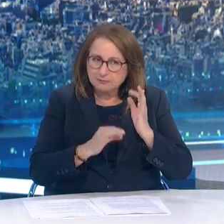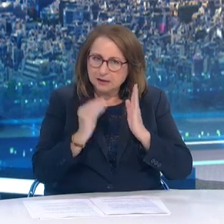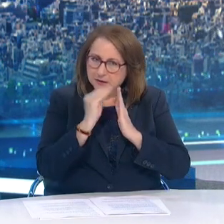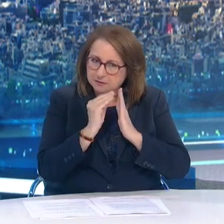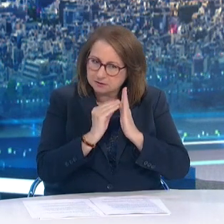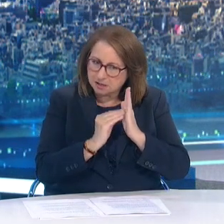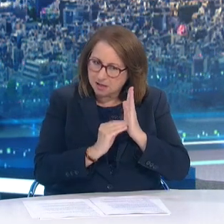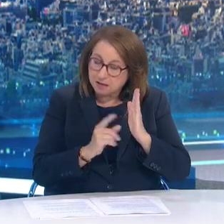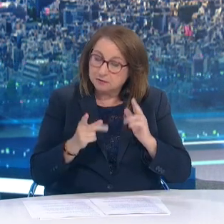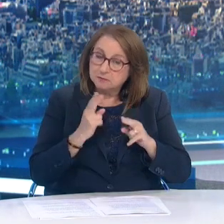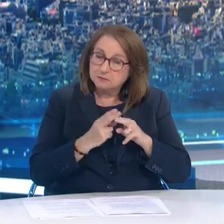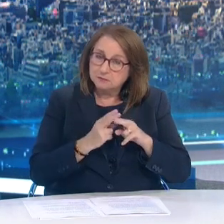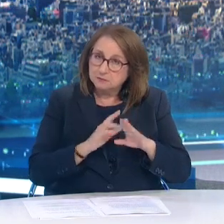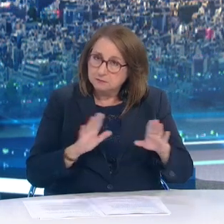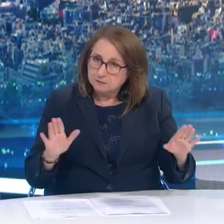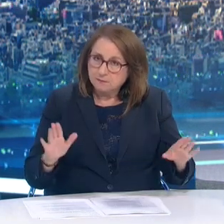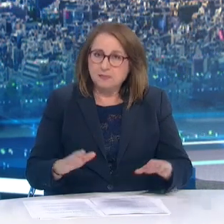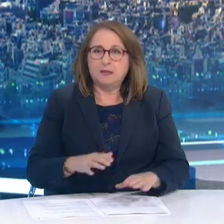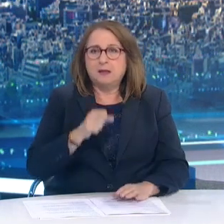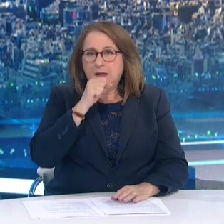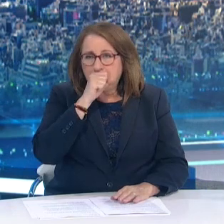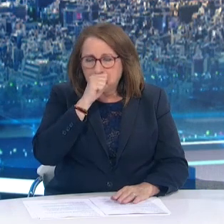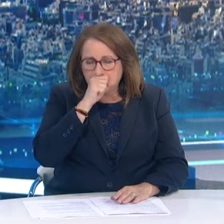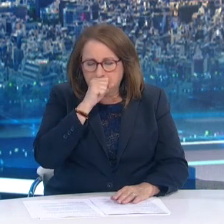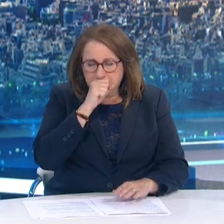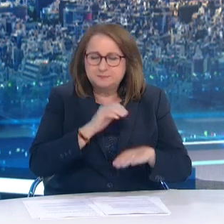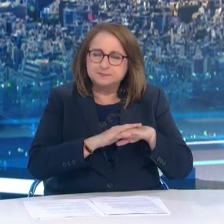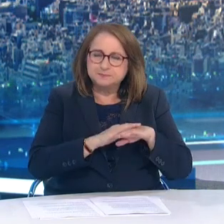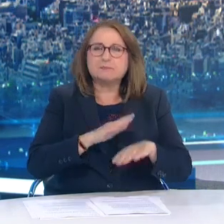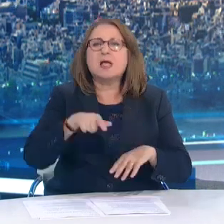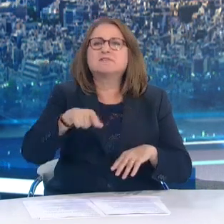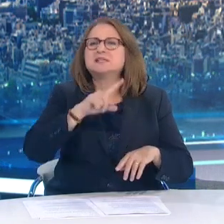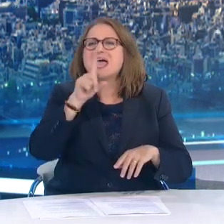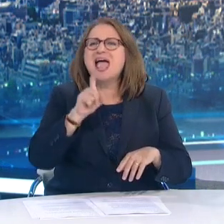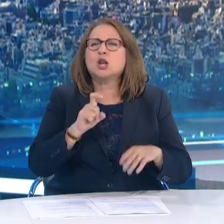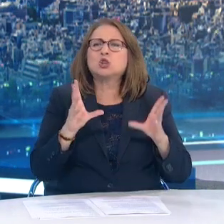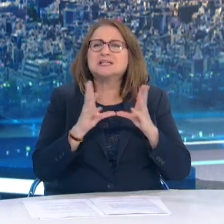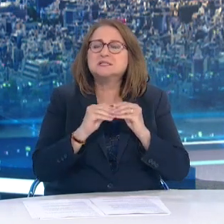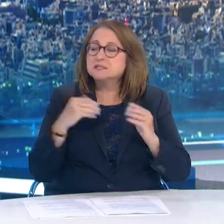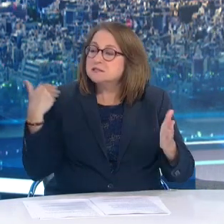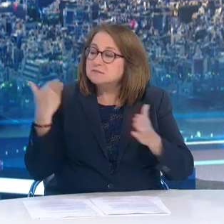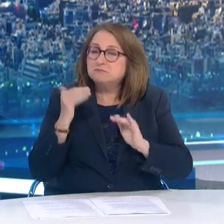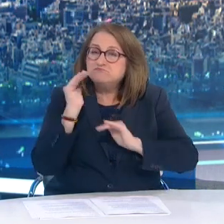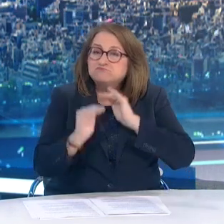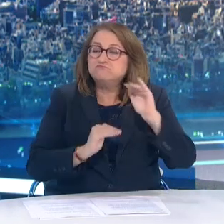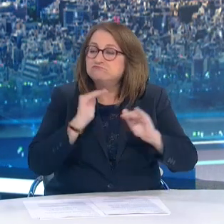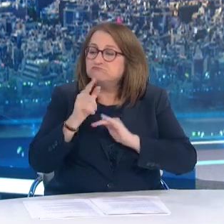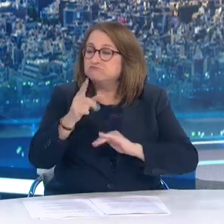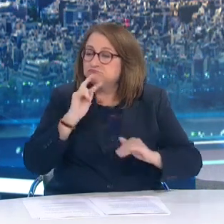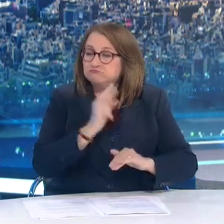μόλις τώρα 20 ερωτήσεις και απορίες αναφορικά με τους εμβολιασμούς Με την